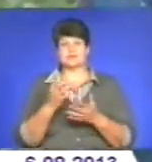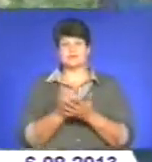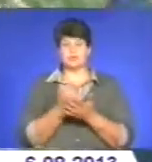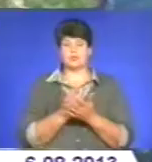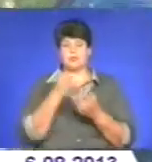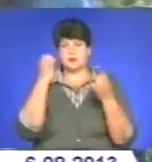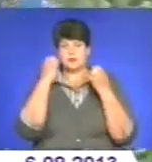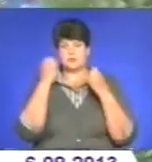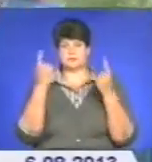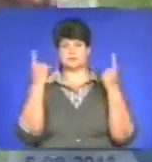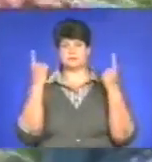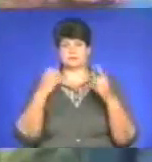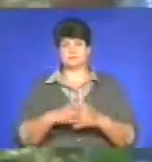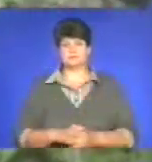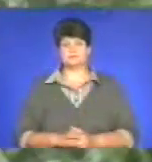клопіт неабиякий.